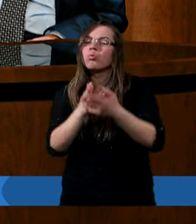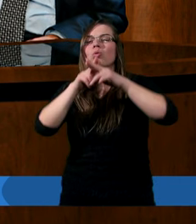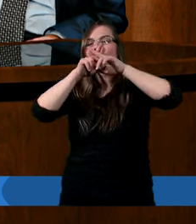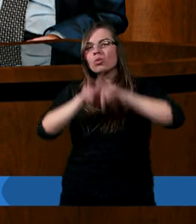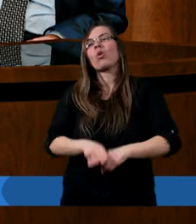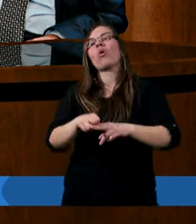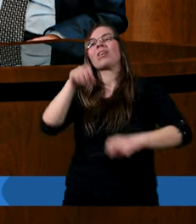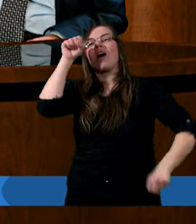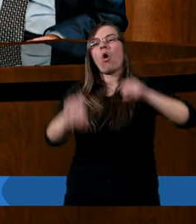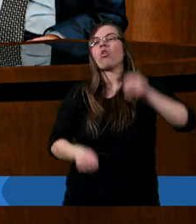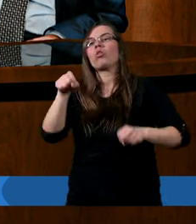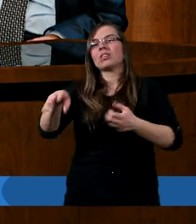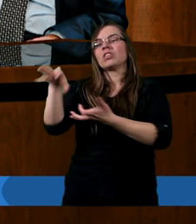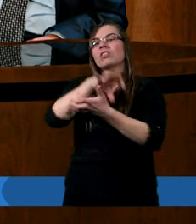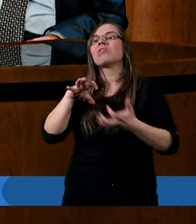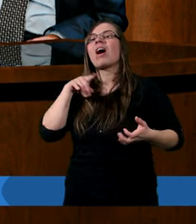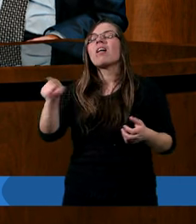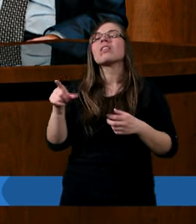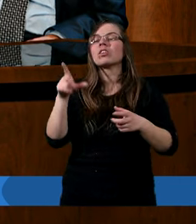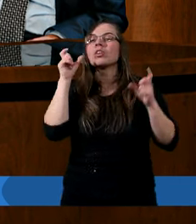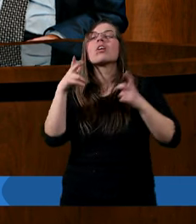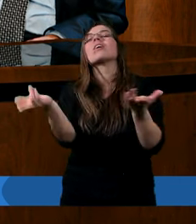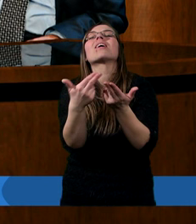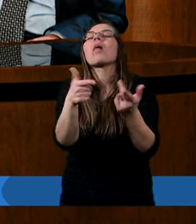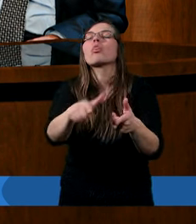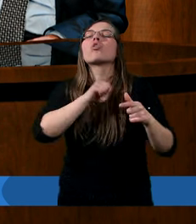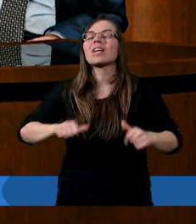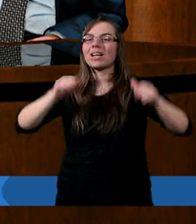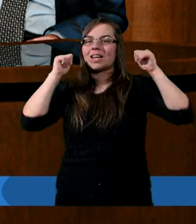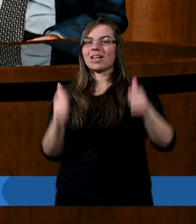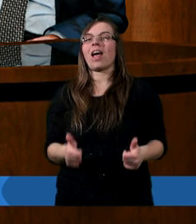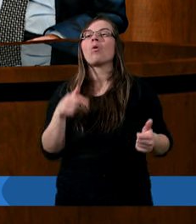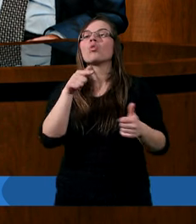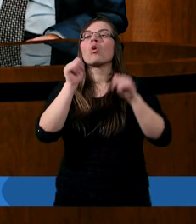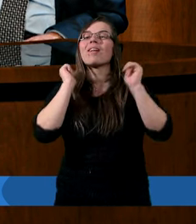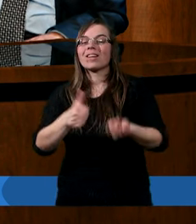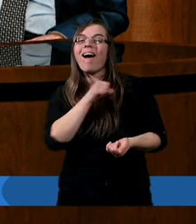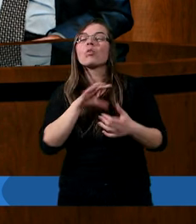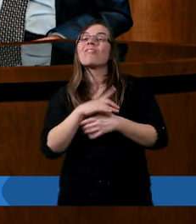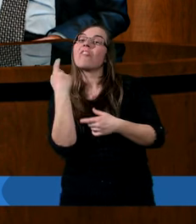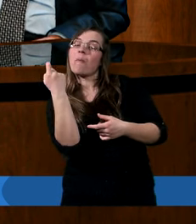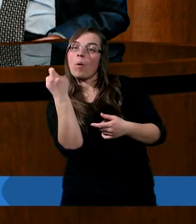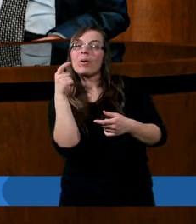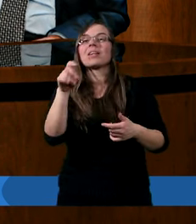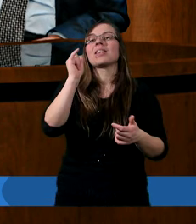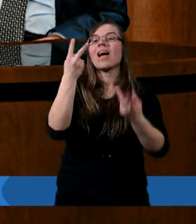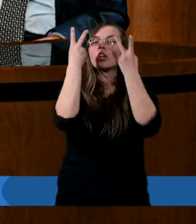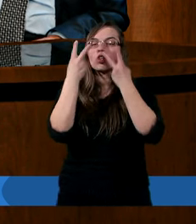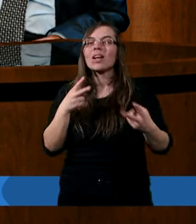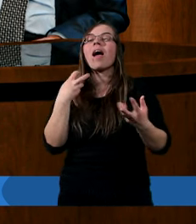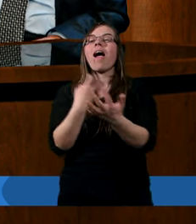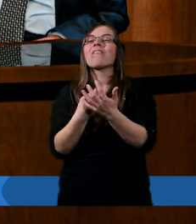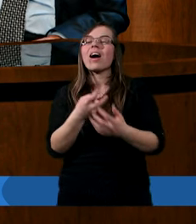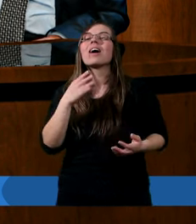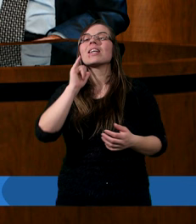osądzony. Co to znaczy? Kiedy to się stało? Co się stało w momencie, tak jak czytamy w